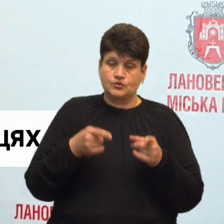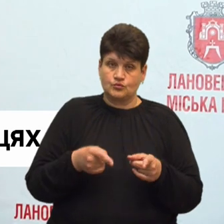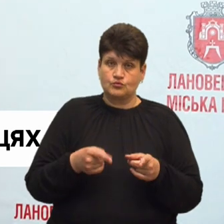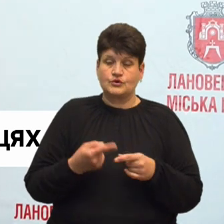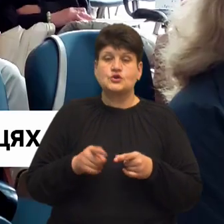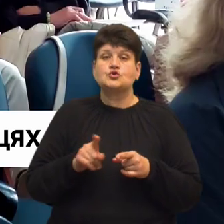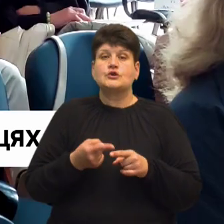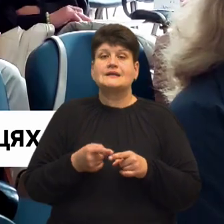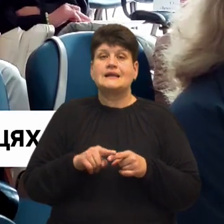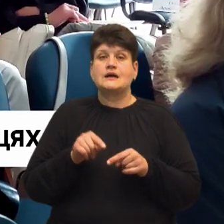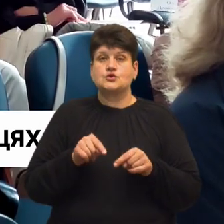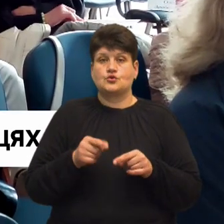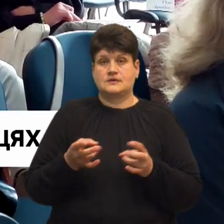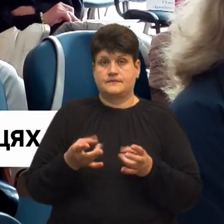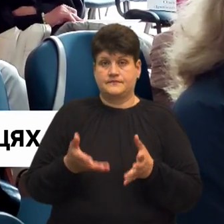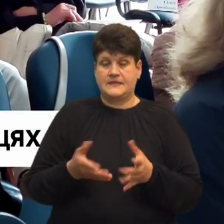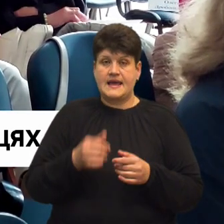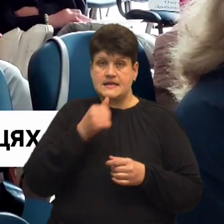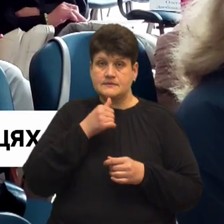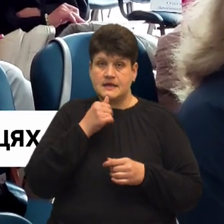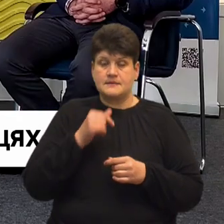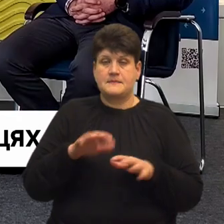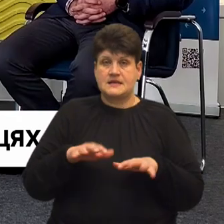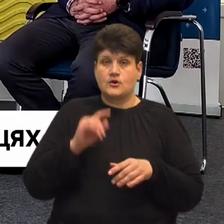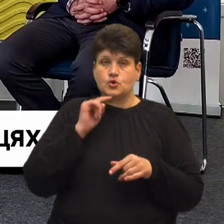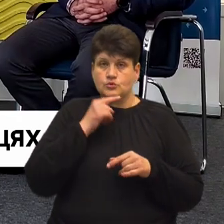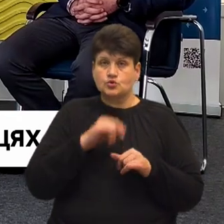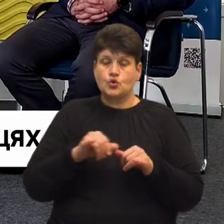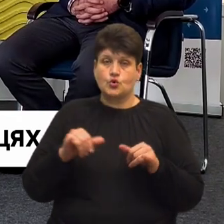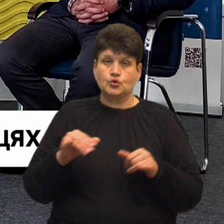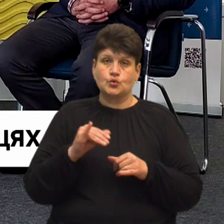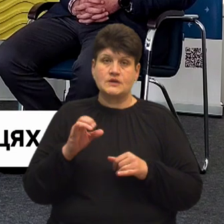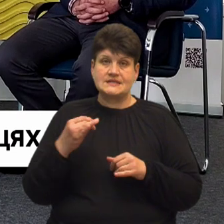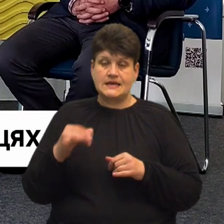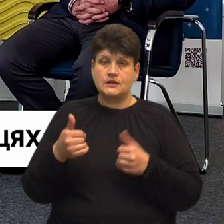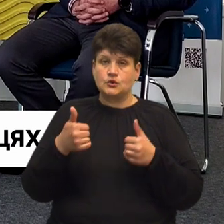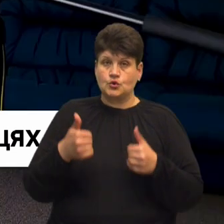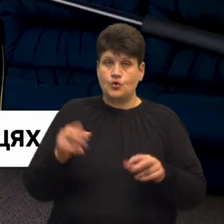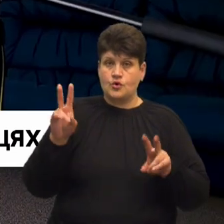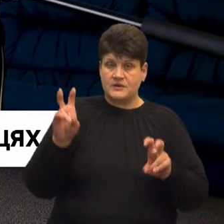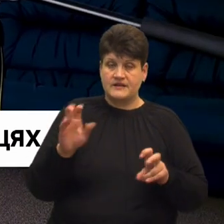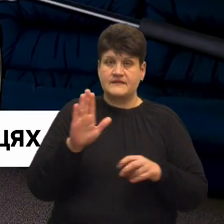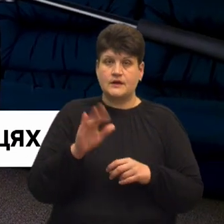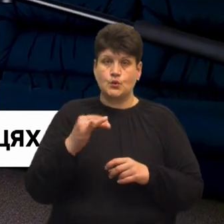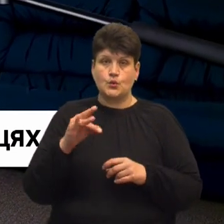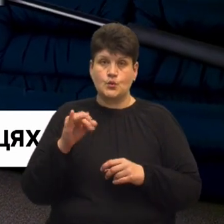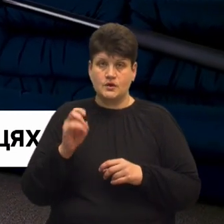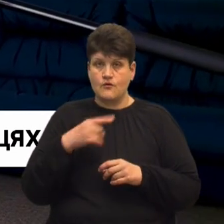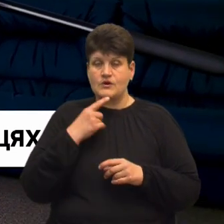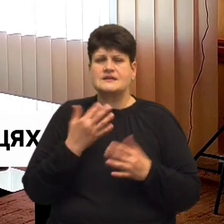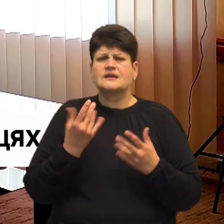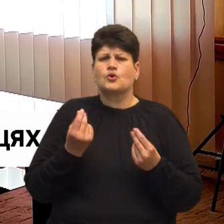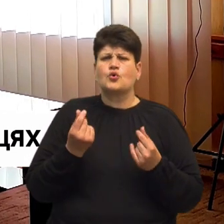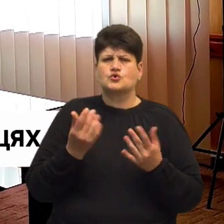що для цього потрібно. Експерт з місцевого економічного розвитку програми USAID Добре Віталій Юрків розповів, скільки коштувало обладнання